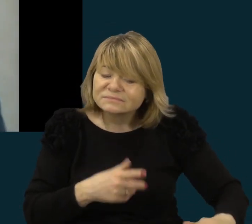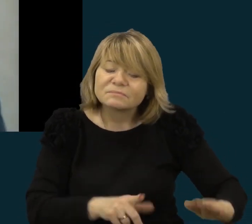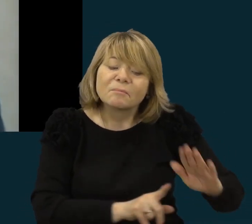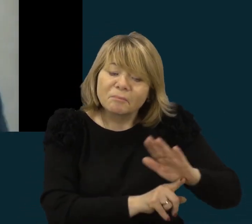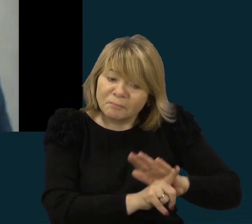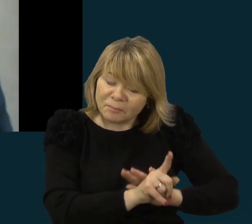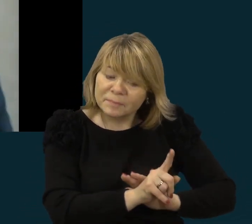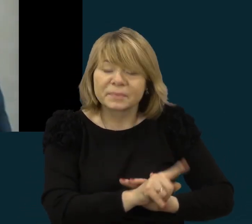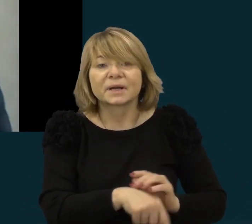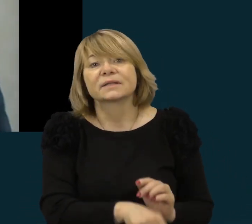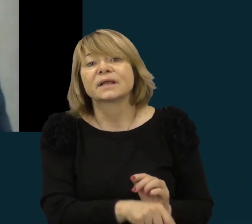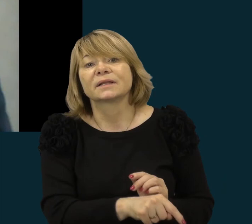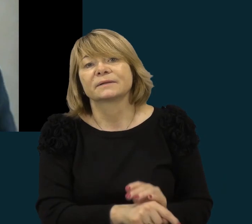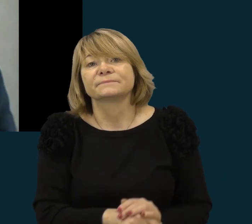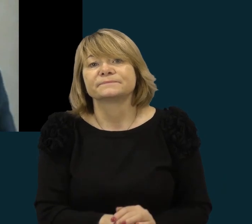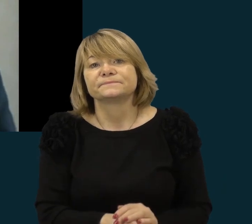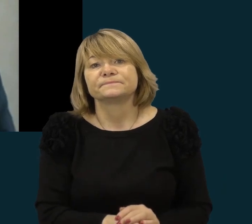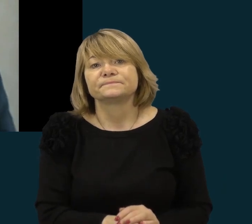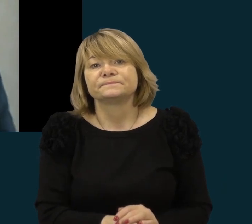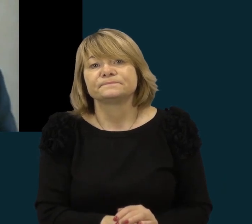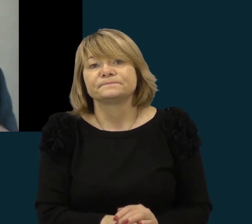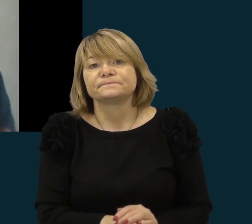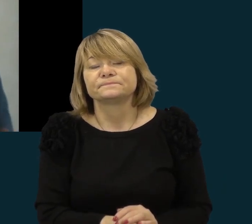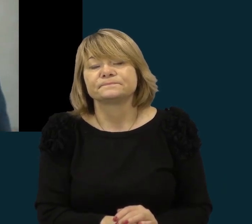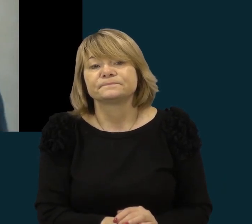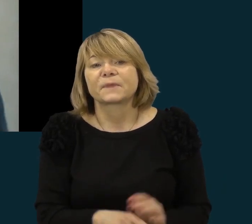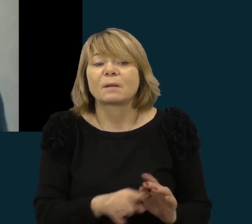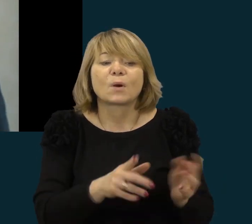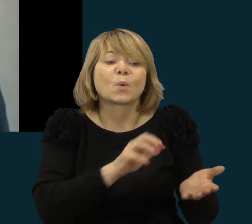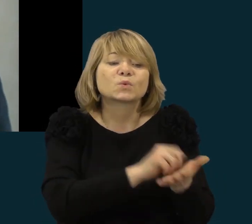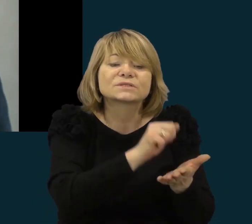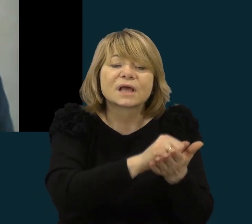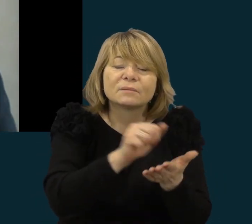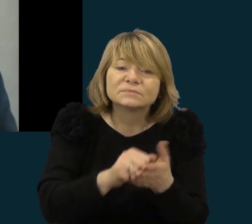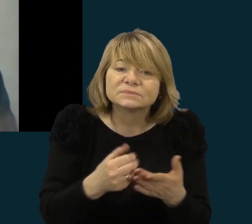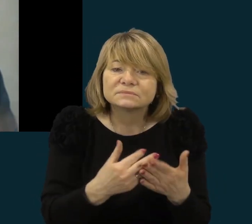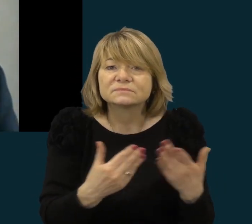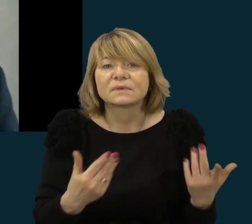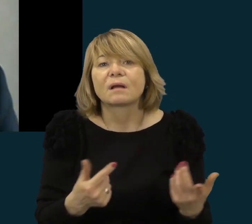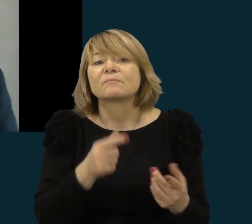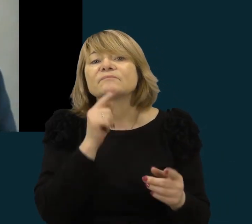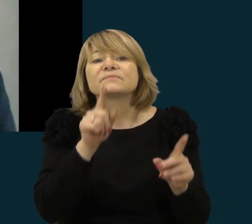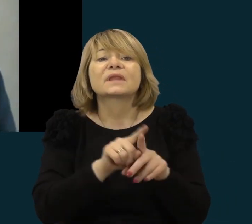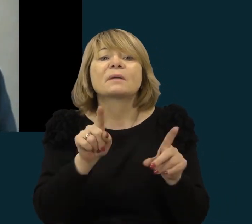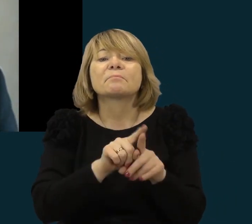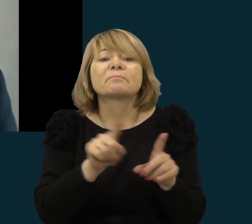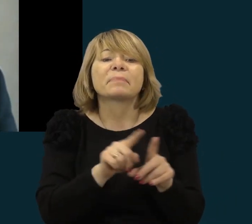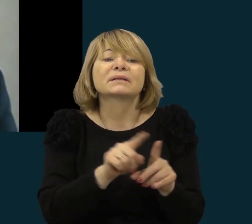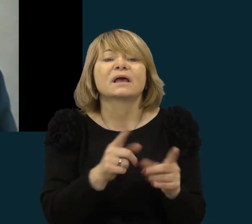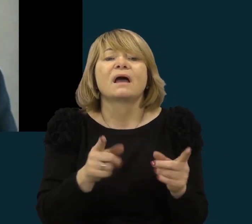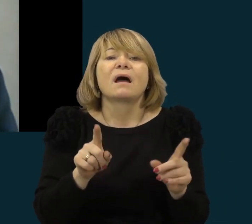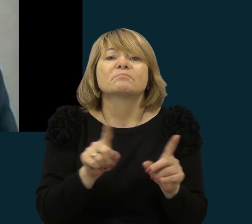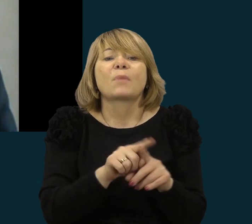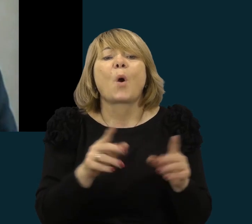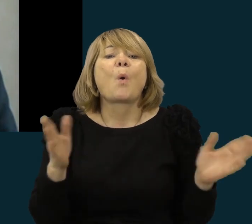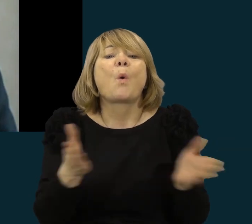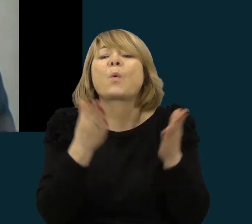pradedam, sakykim, vėsti užsėjimimus, sakykim, kad ir neformalių ūgdymo veiklas,